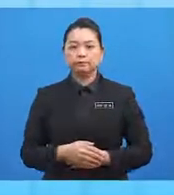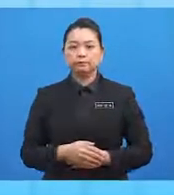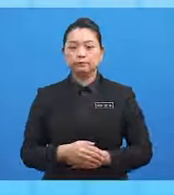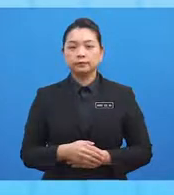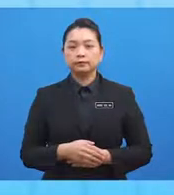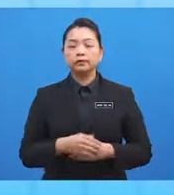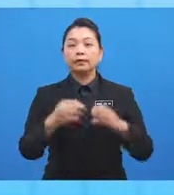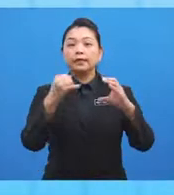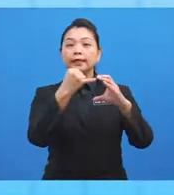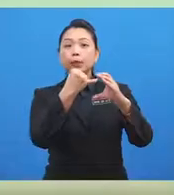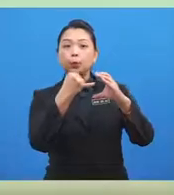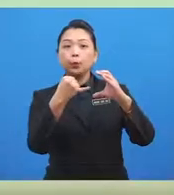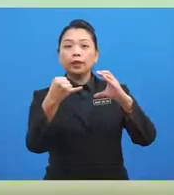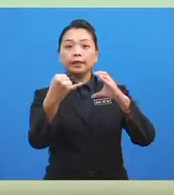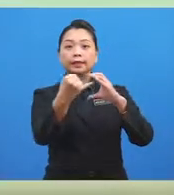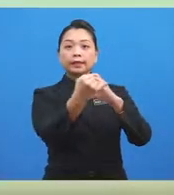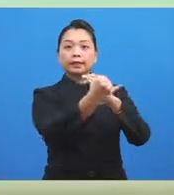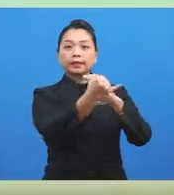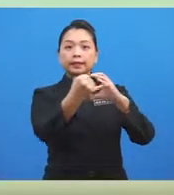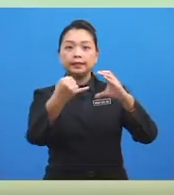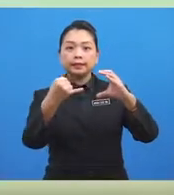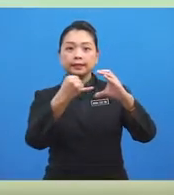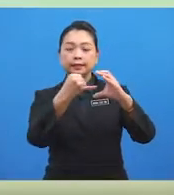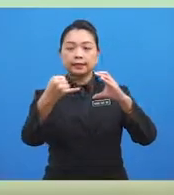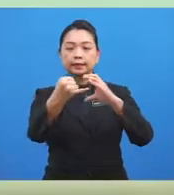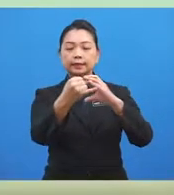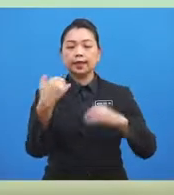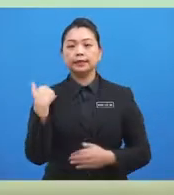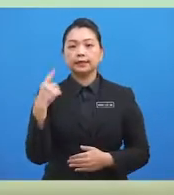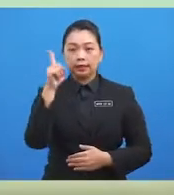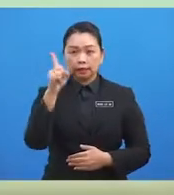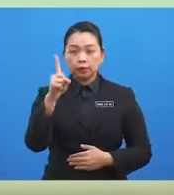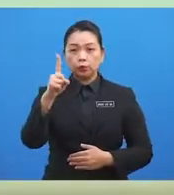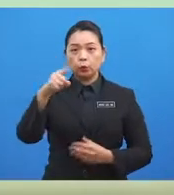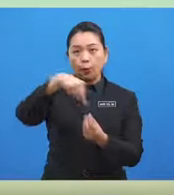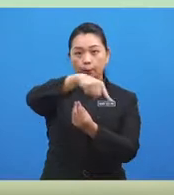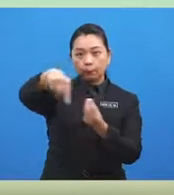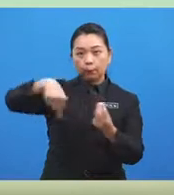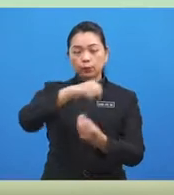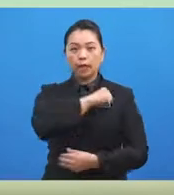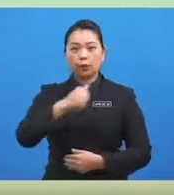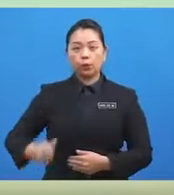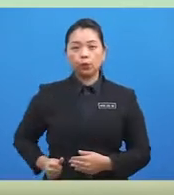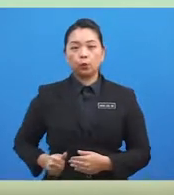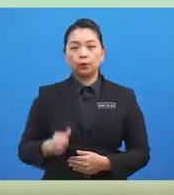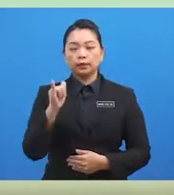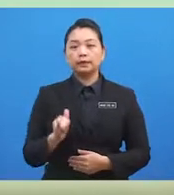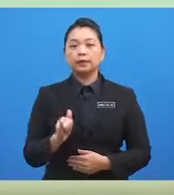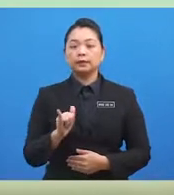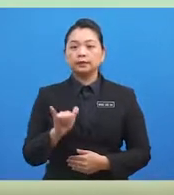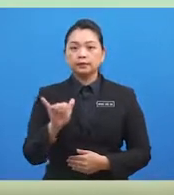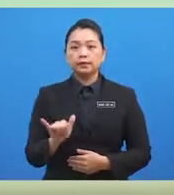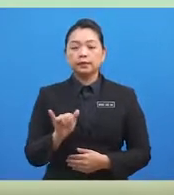adalah satu-satunya bulatan agung yang satahnya berserenjang dengan